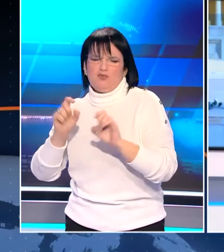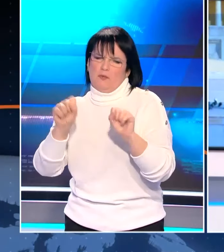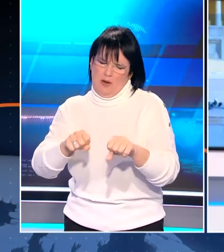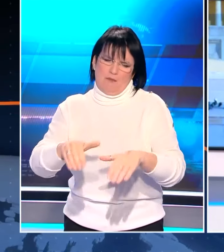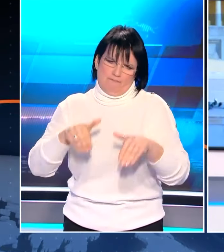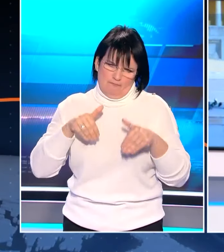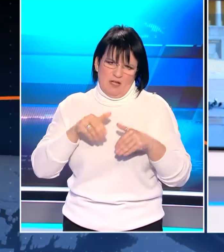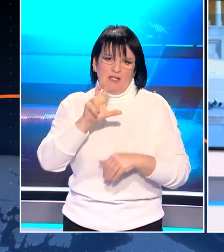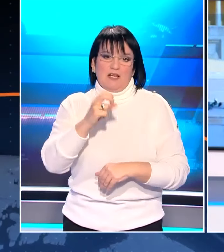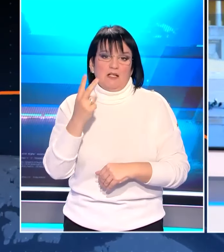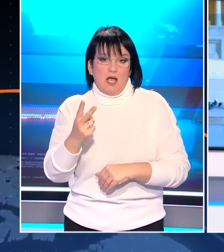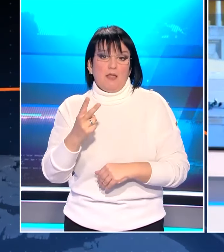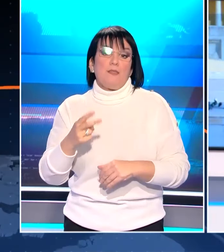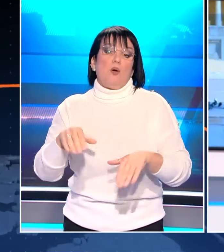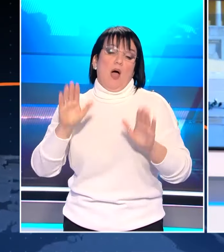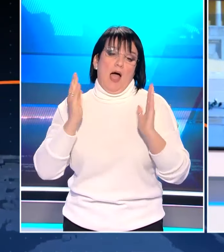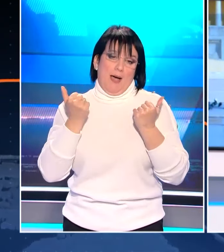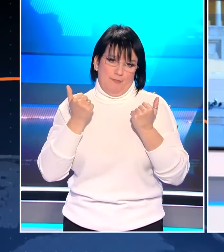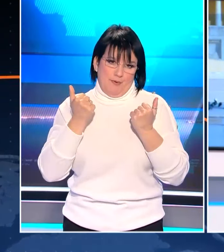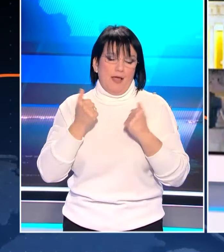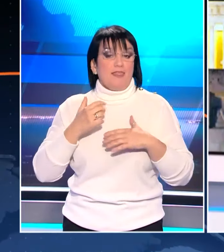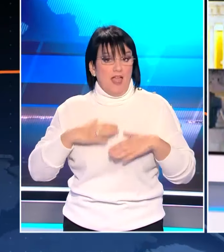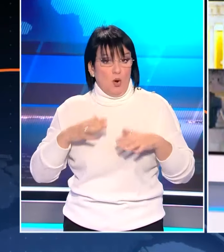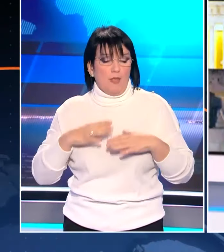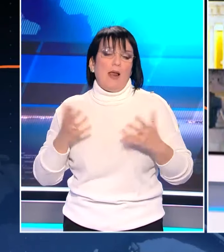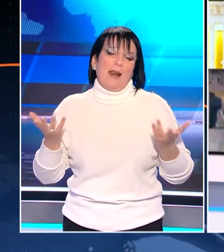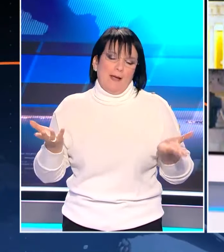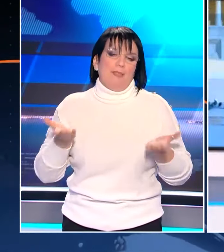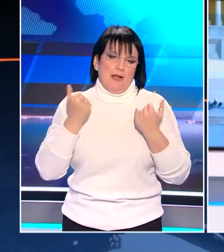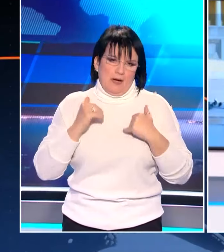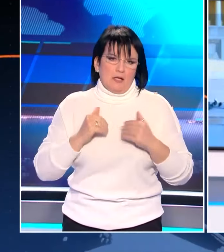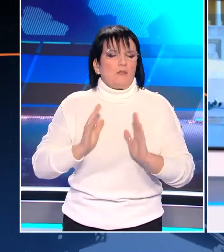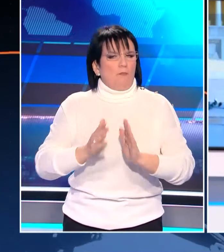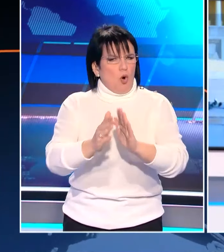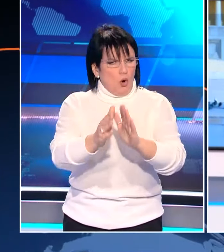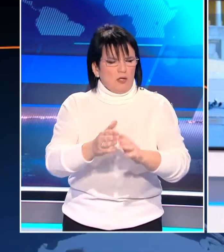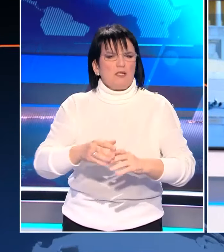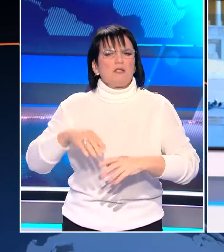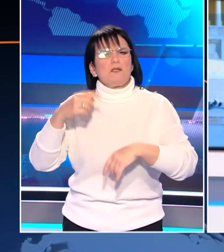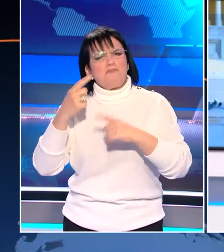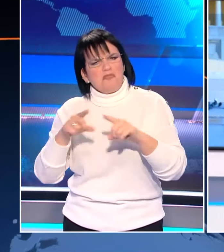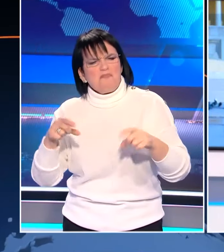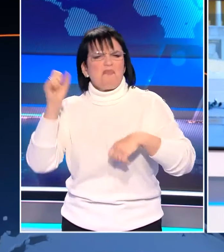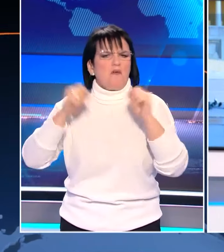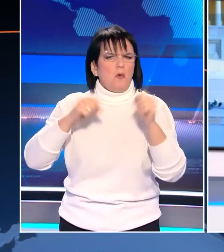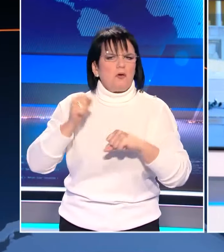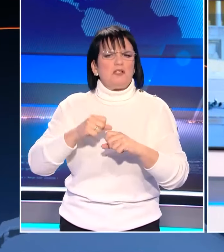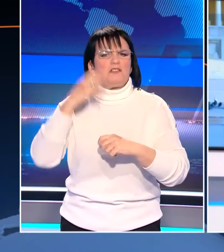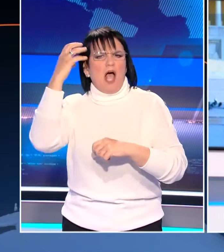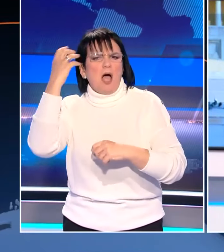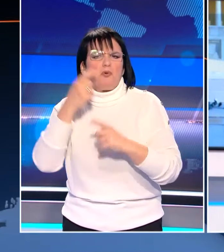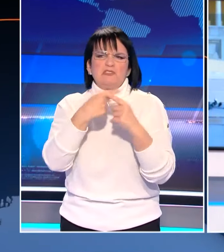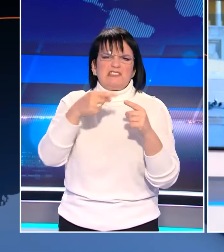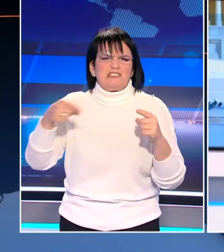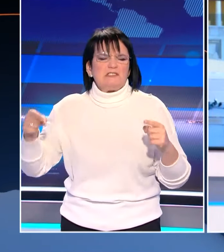δεν είμαστε και 32. Είναι κάτι το οποίο θα το έχουμε και θα προχωρήσουμε. Με σαφές ότι και οι διαφοροποιήσεις και οι διαφωνίες και οι διαφορετικές απόψεις είναι